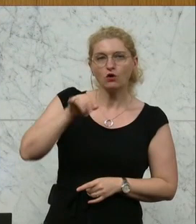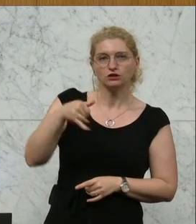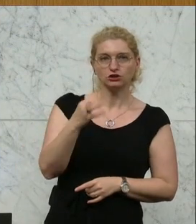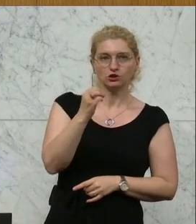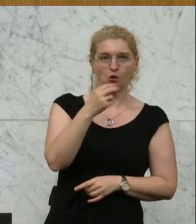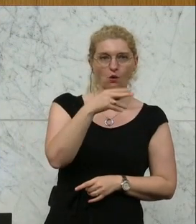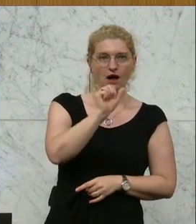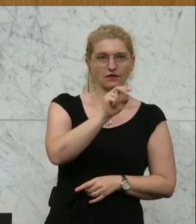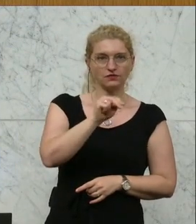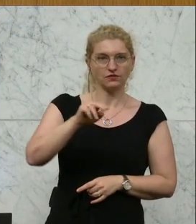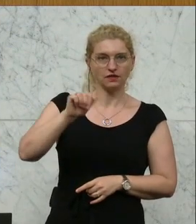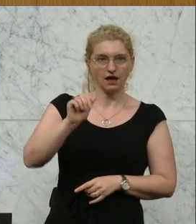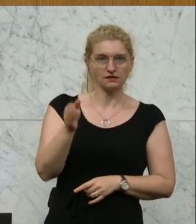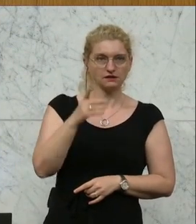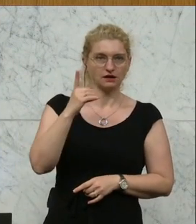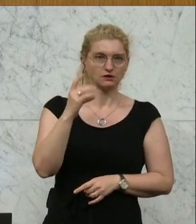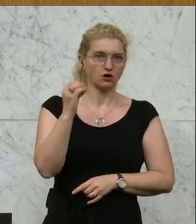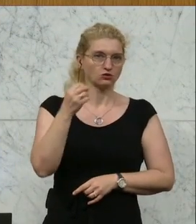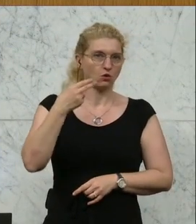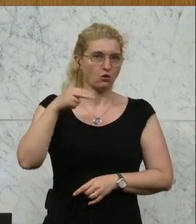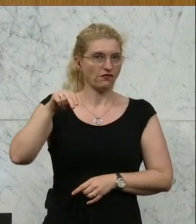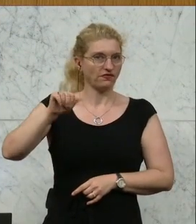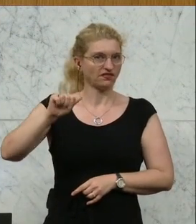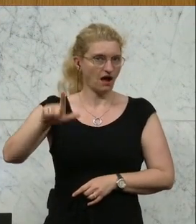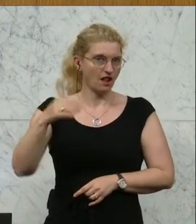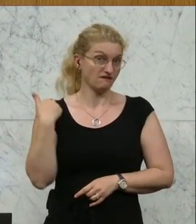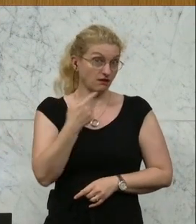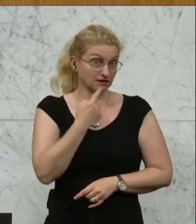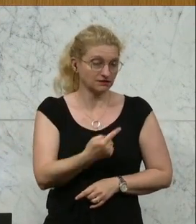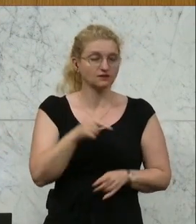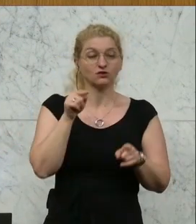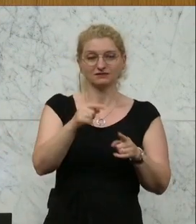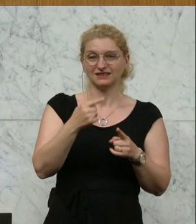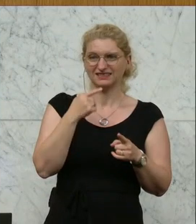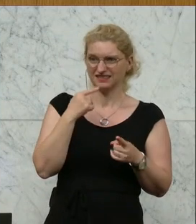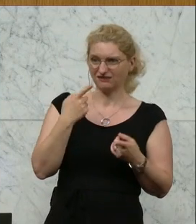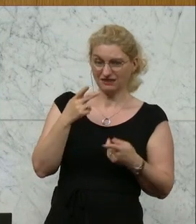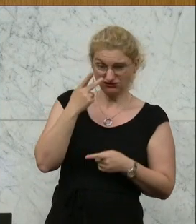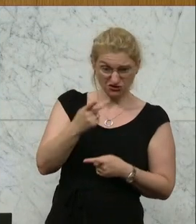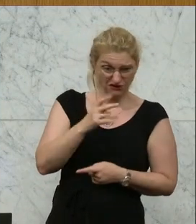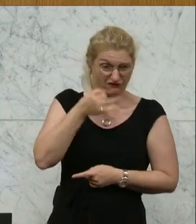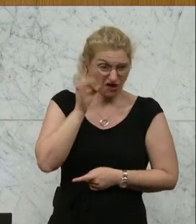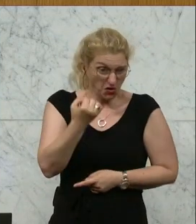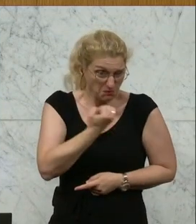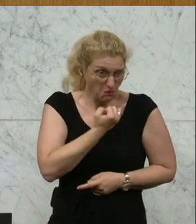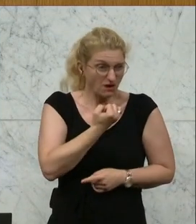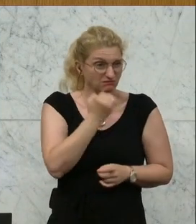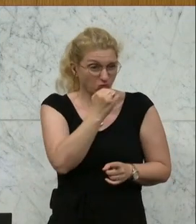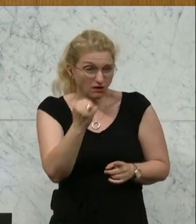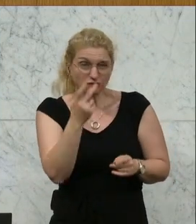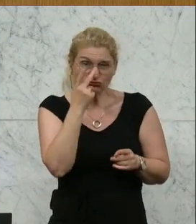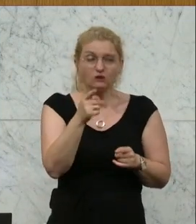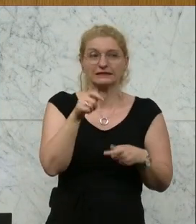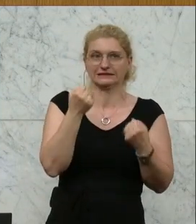über Femizide sprechen, über Gewalt an Frauen, werden diese Machthierarchien besonders sichtbar. Deshalb ja,